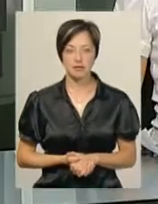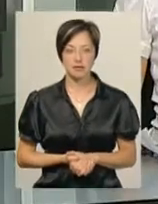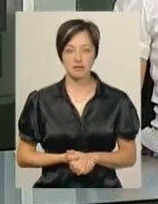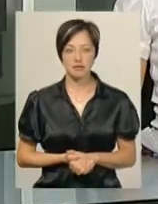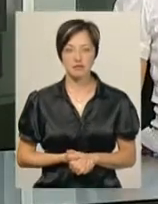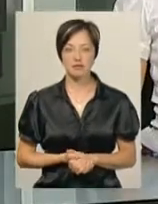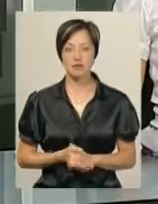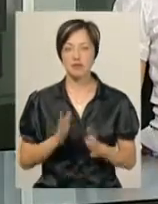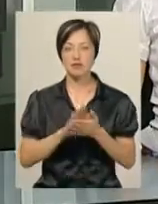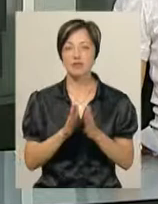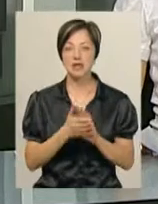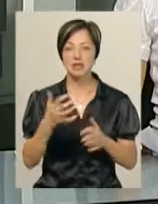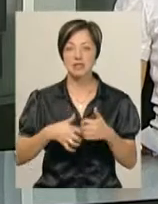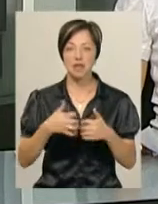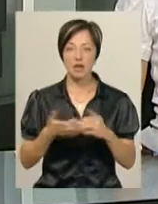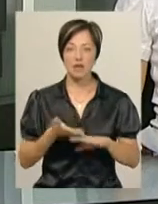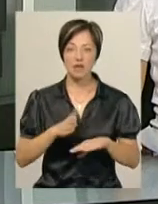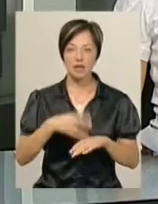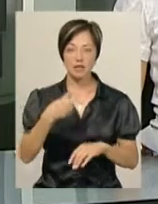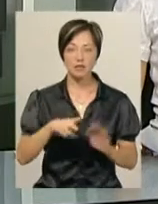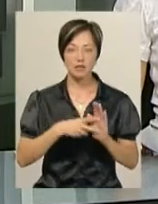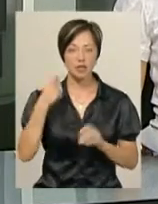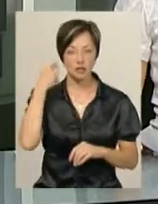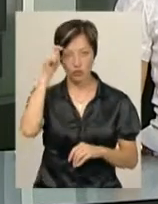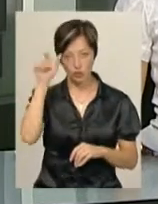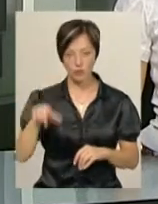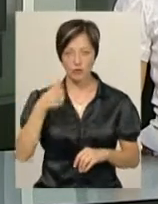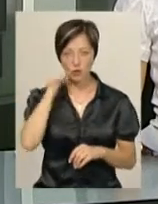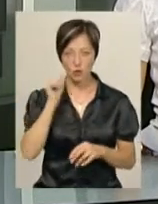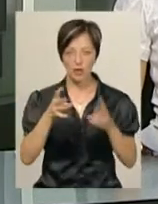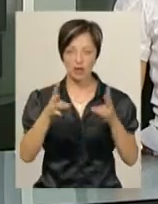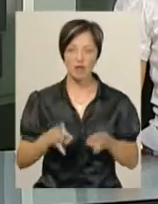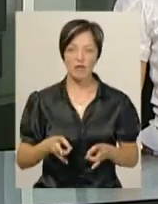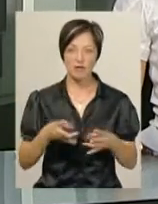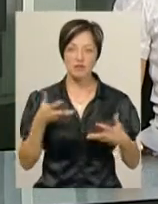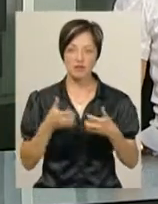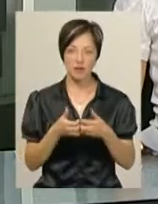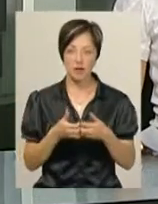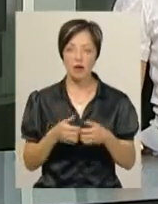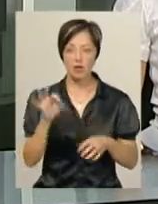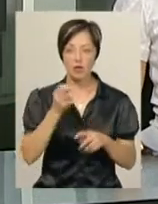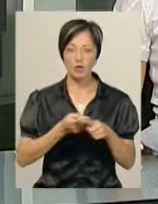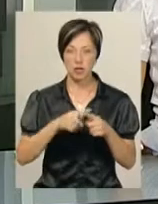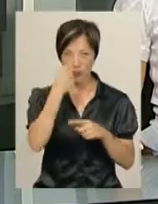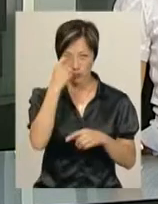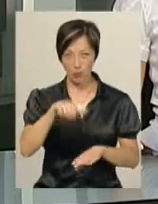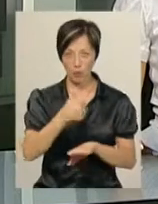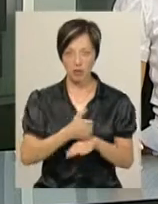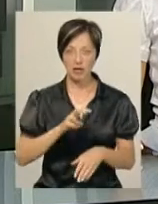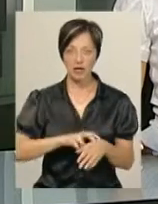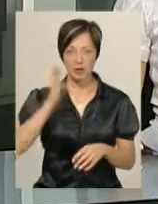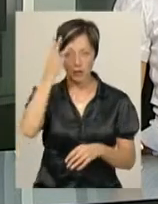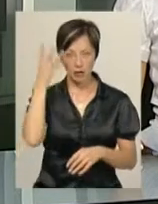У стані середньої важкості перебуває 27-річний чоловік, який вчора травмувався у ДТП. Про це повідомив головний лікар